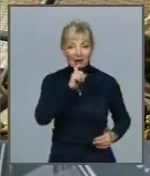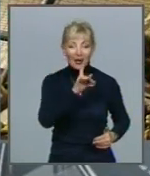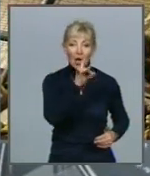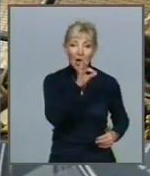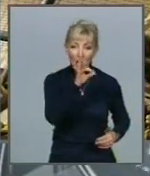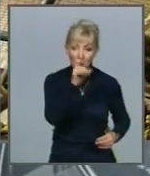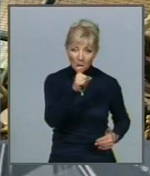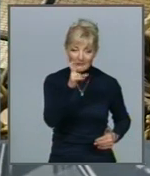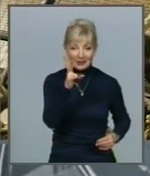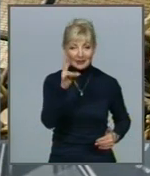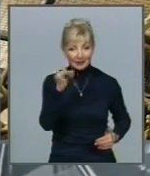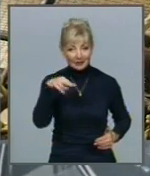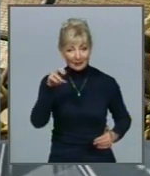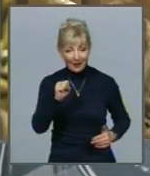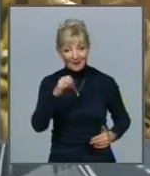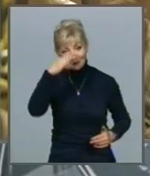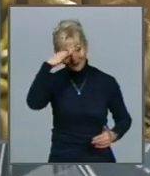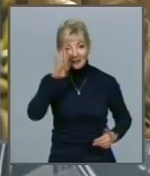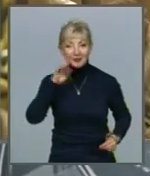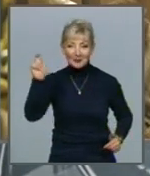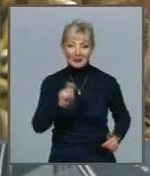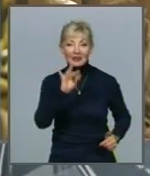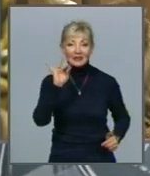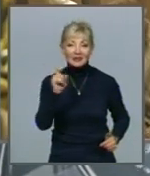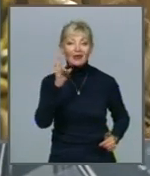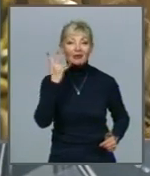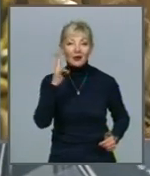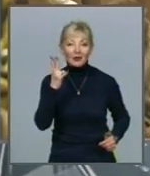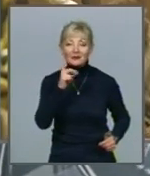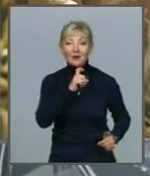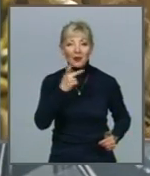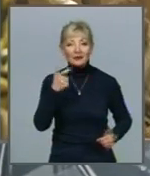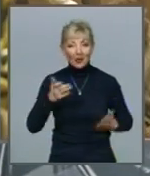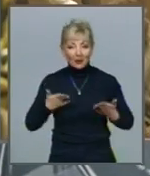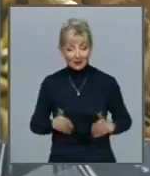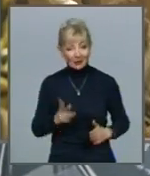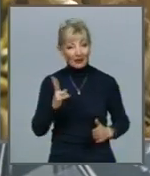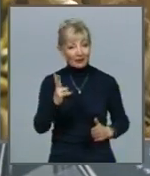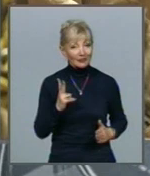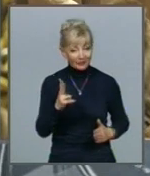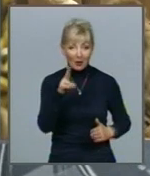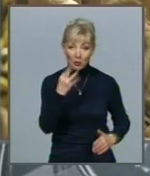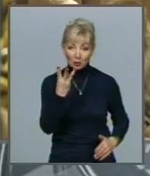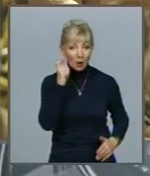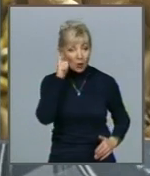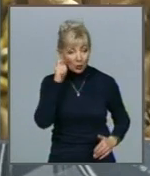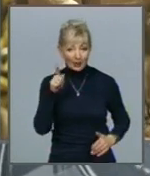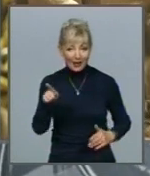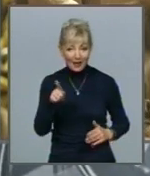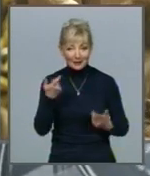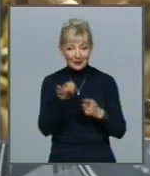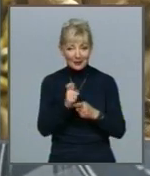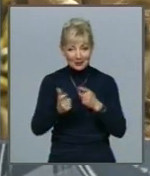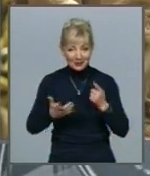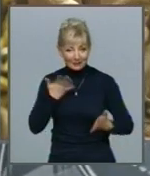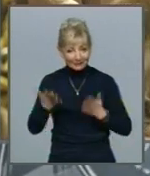Самка і самець прибули до Харкова із Миколаївського зоопарку, де народилися Обом мавпочкам по три роки, вони грайливі і обожнюють